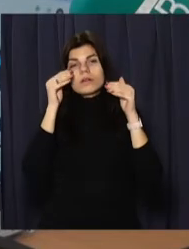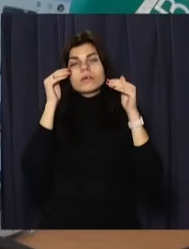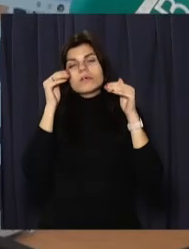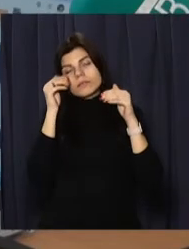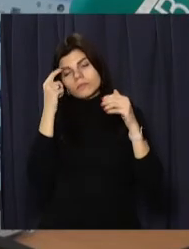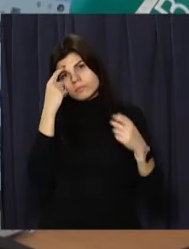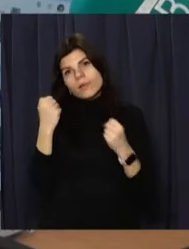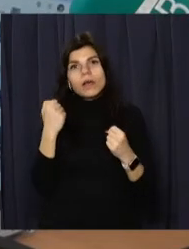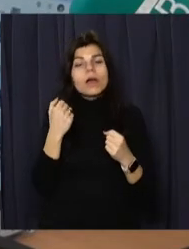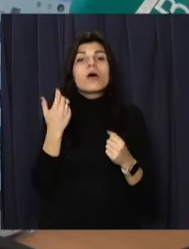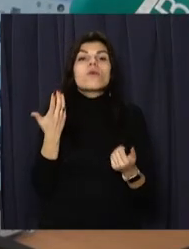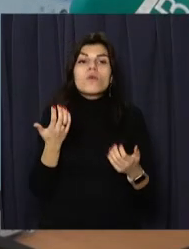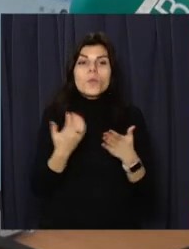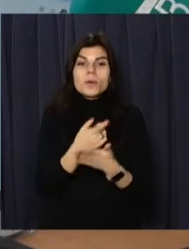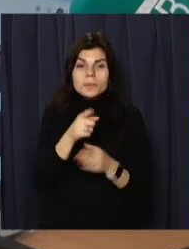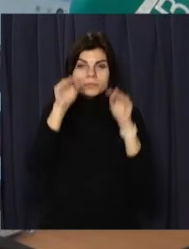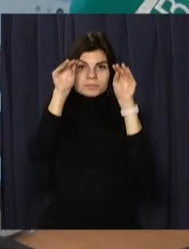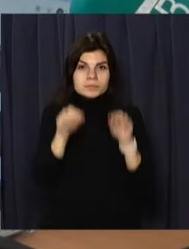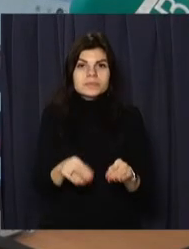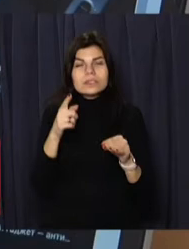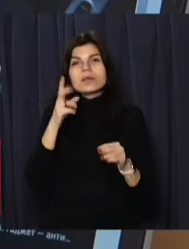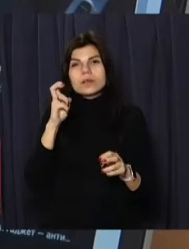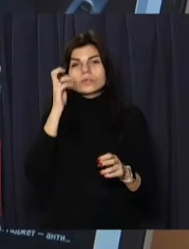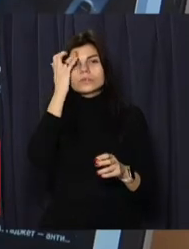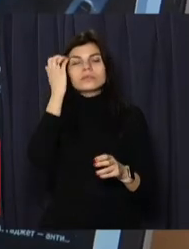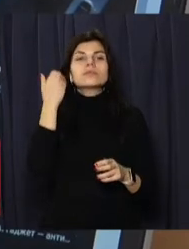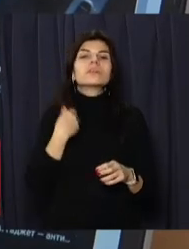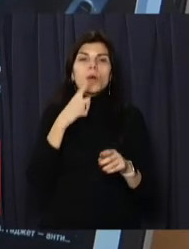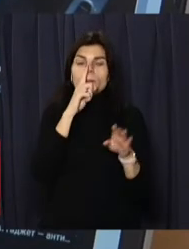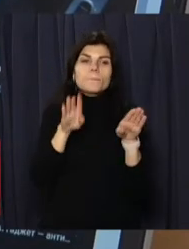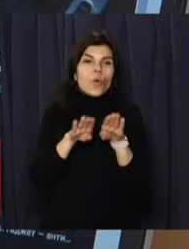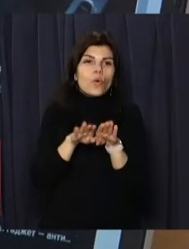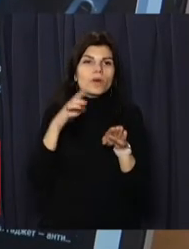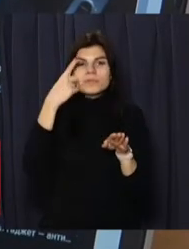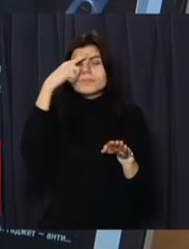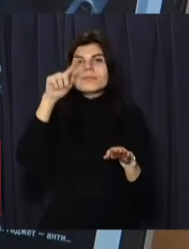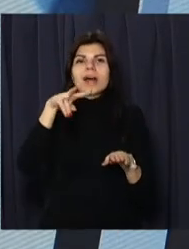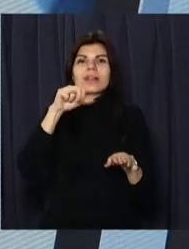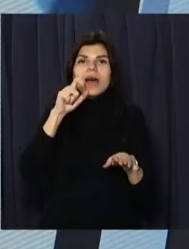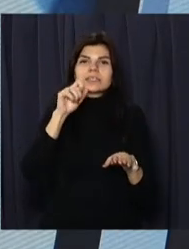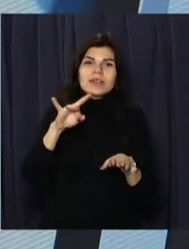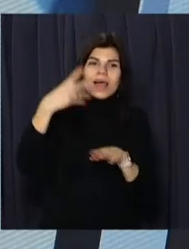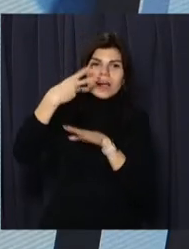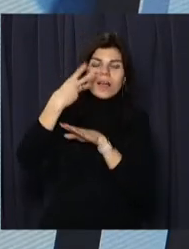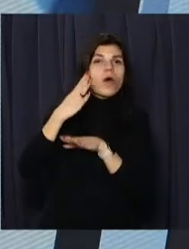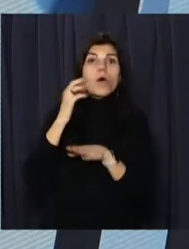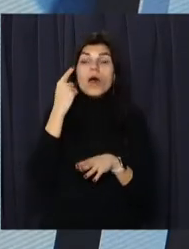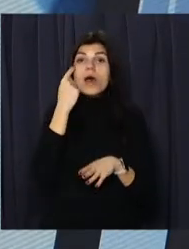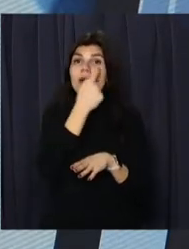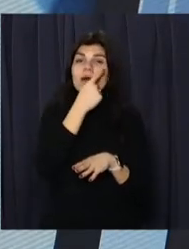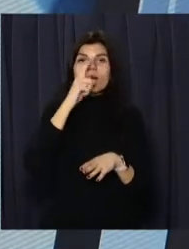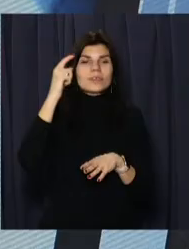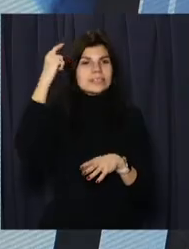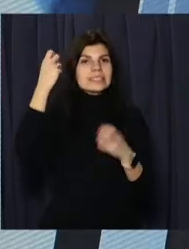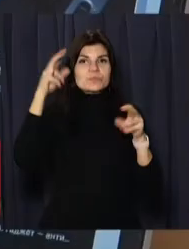Давид запропонував унікальний комплекс протидії сну за кермом. Це щось на кшталт вже відомих лазерів та камер, які по очах і нахл голови